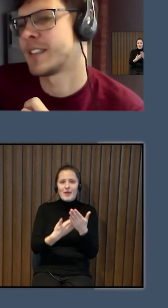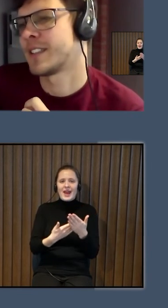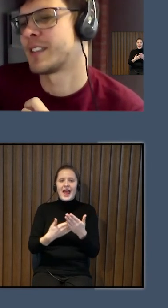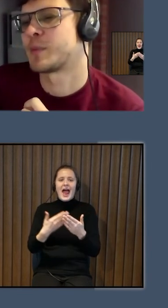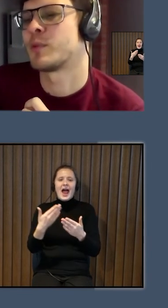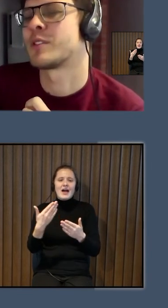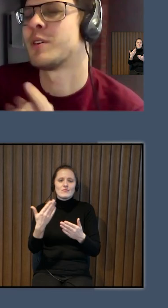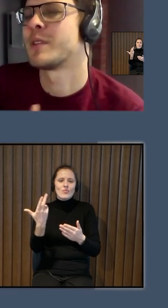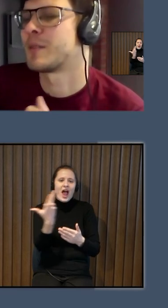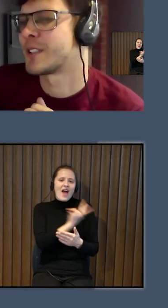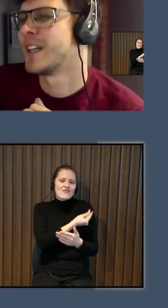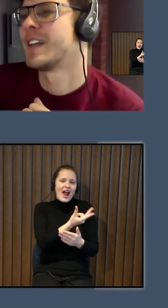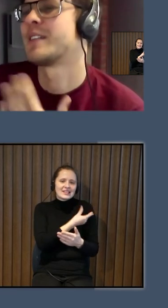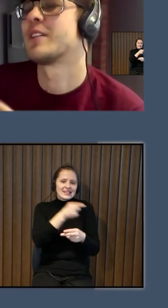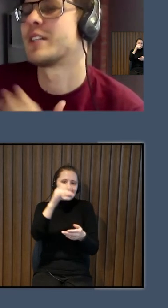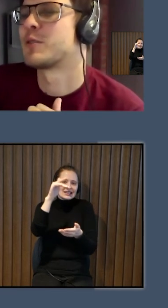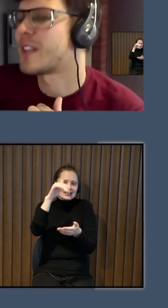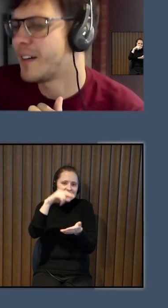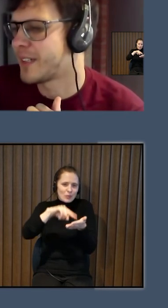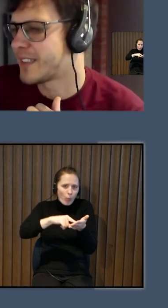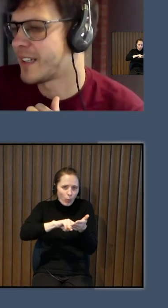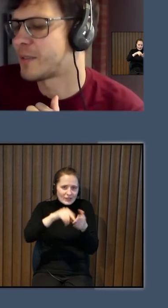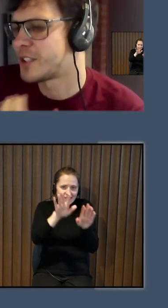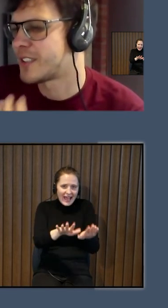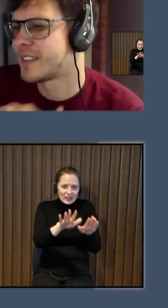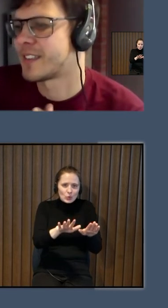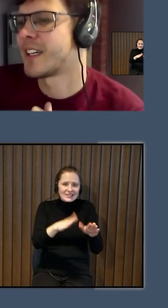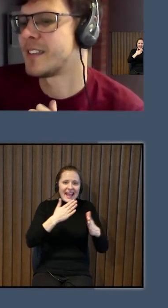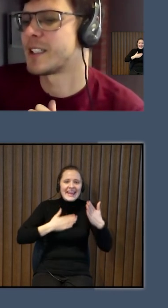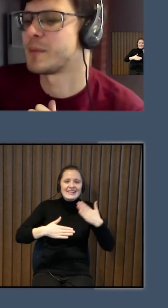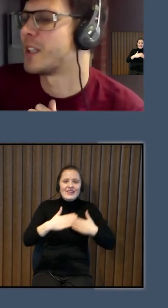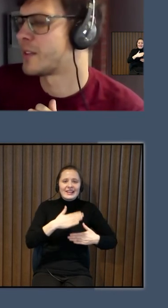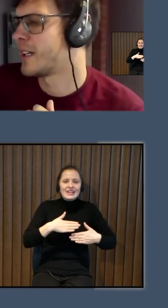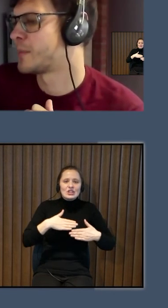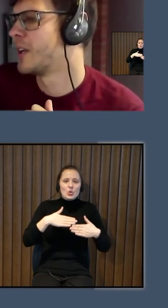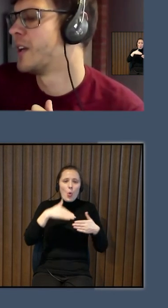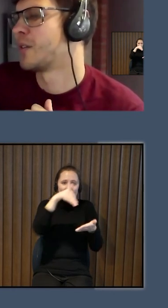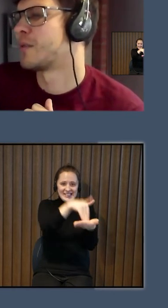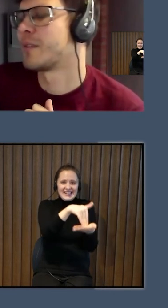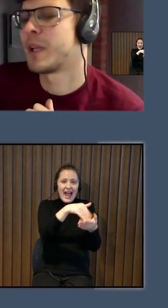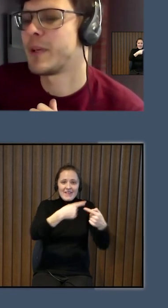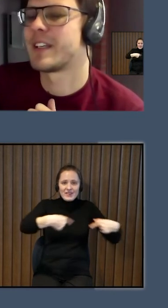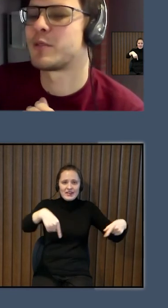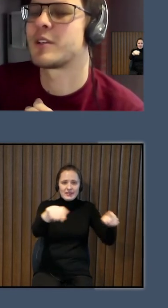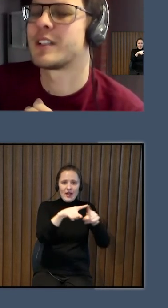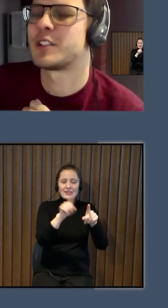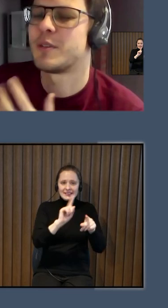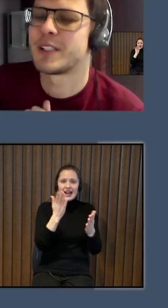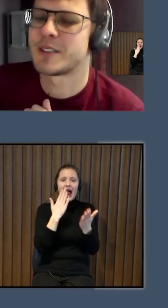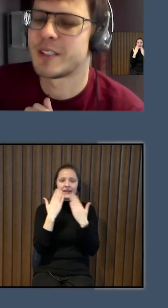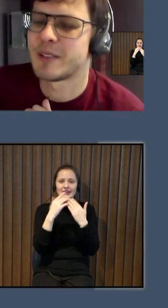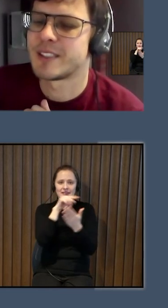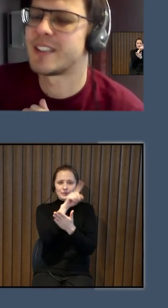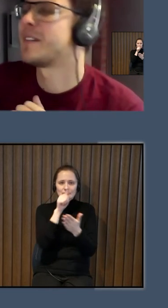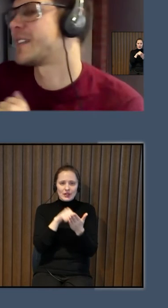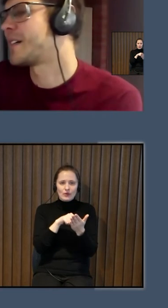testu teisīšanas punkts ir novietots invalidu stālu vietā, un šis tas attieksmes jautājums, un nepietiek to, ka viņš ir